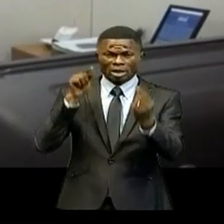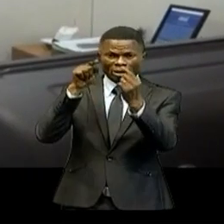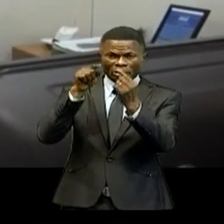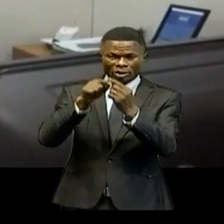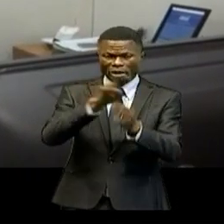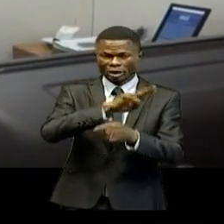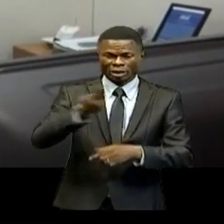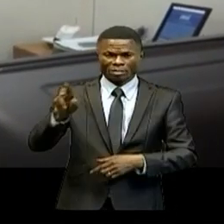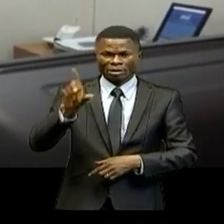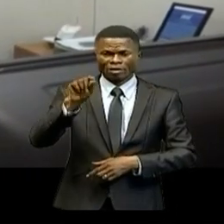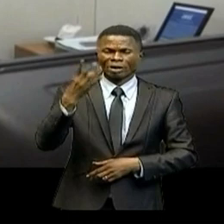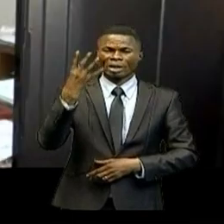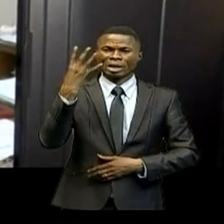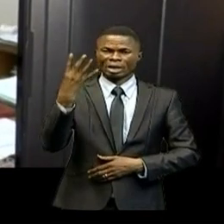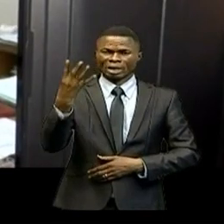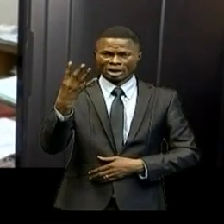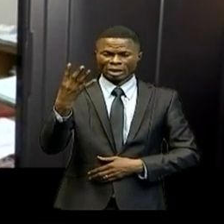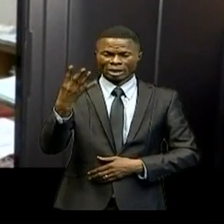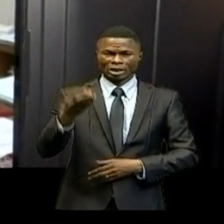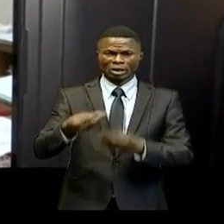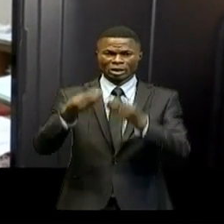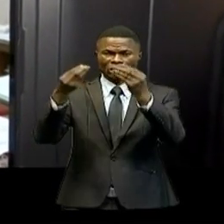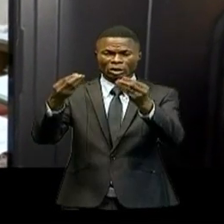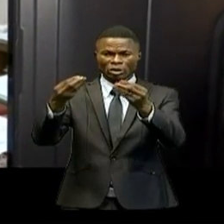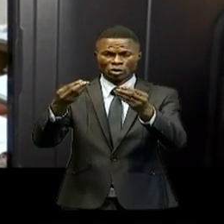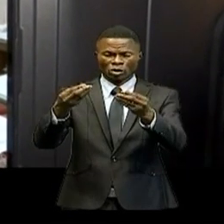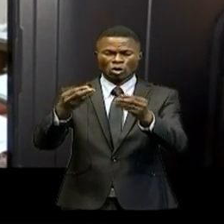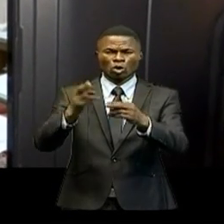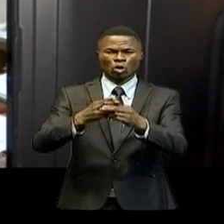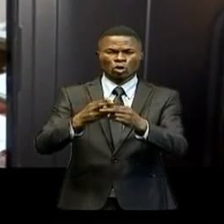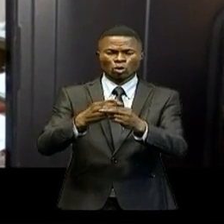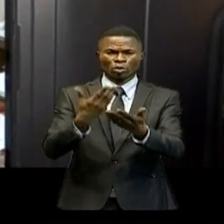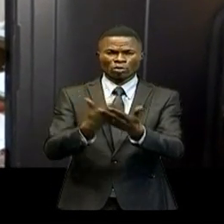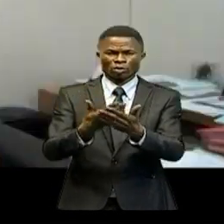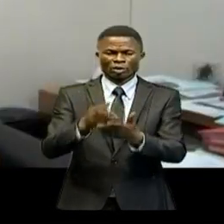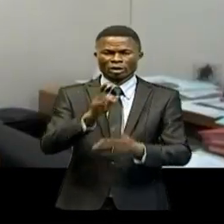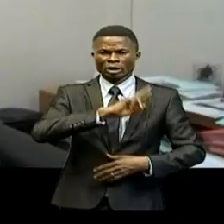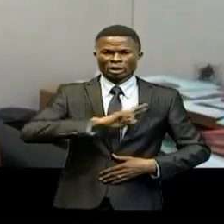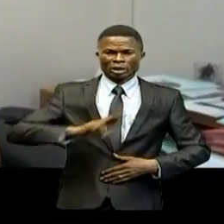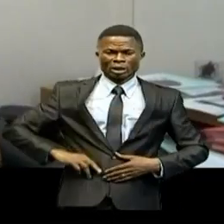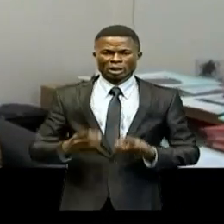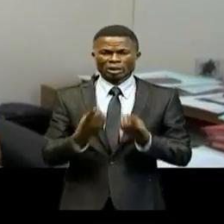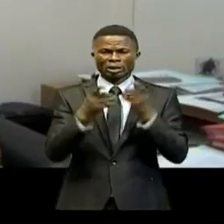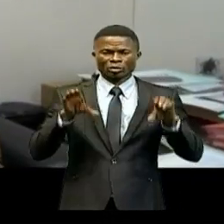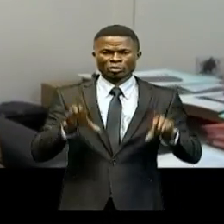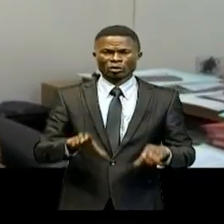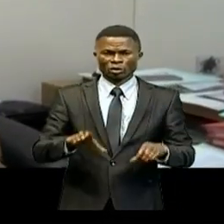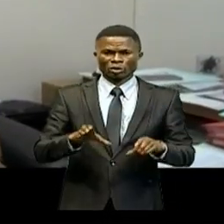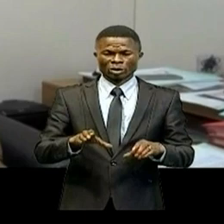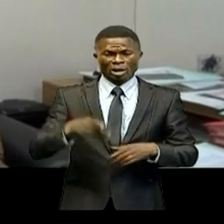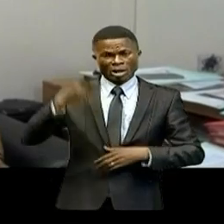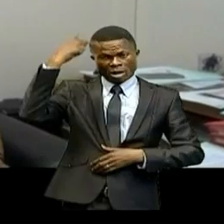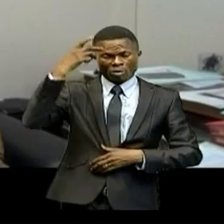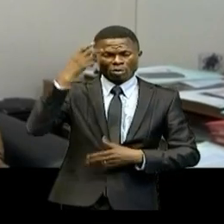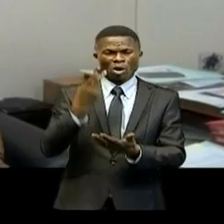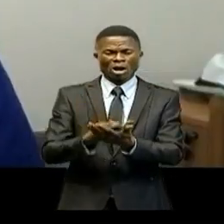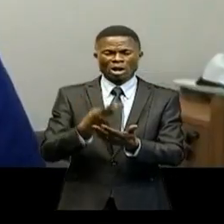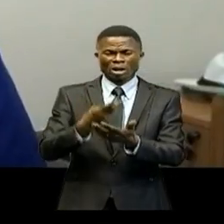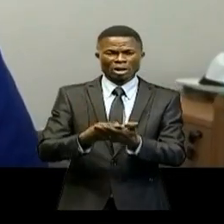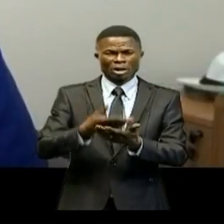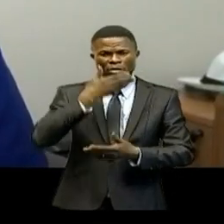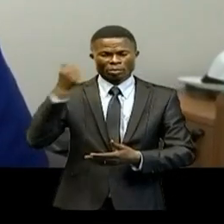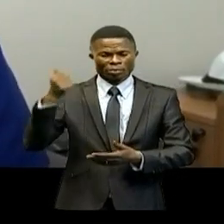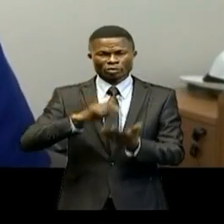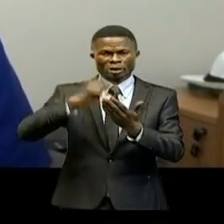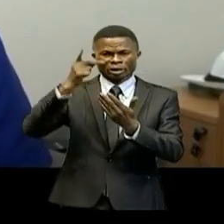2024 qui va doter à moyen terme la République démocratique du Congo d'une politique sportive et d